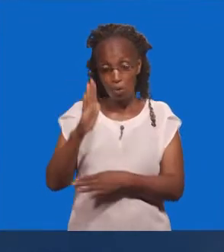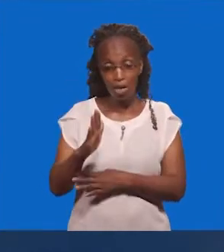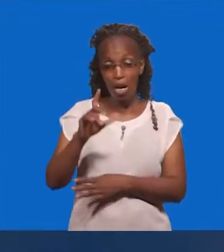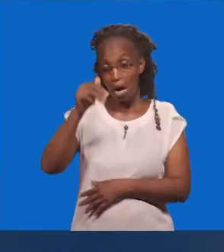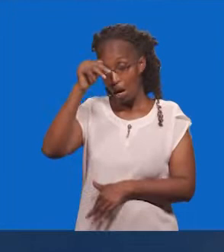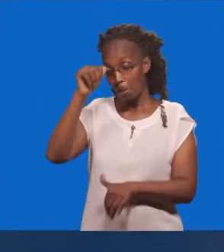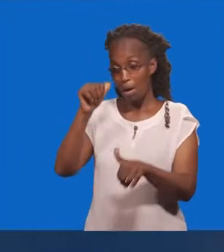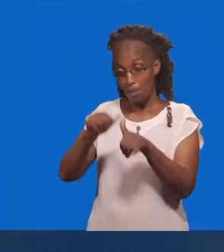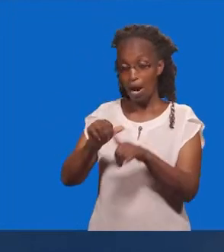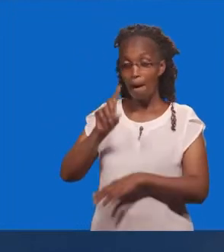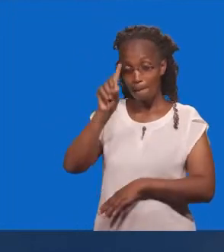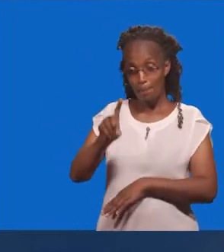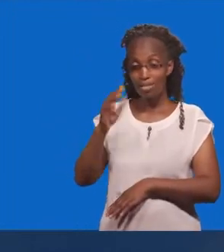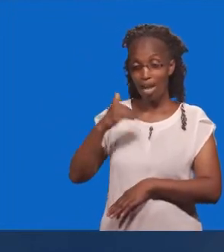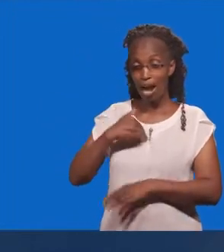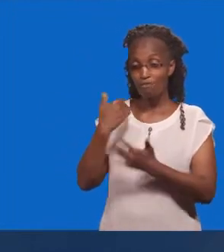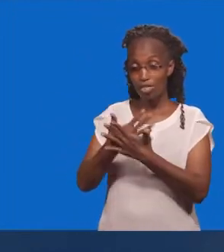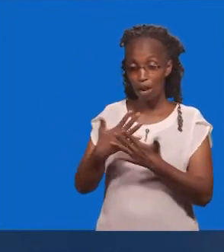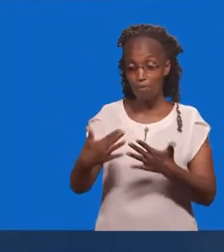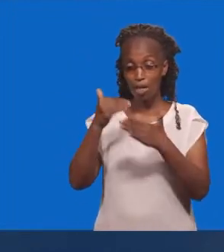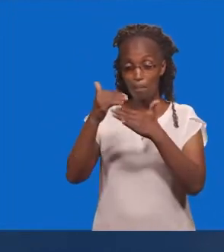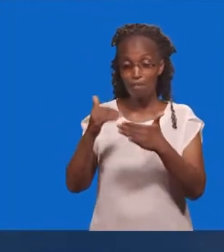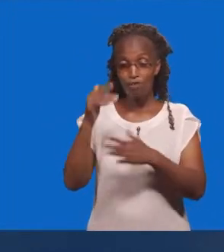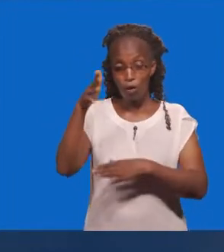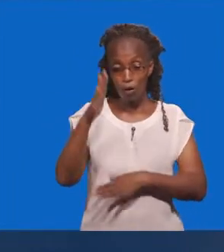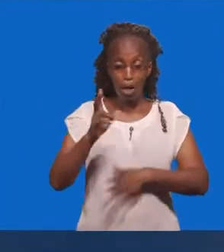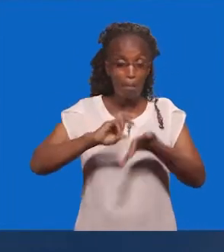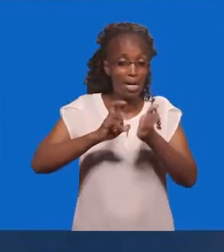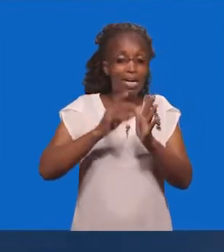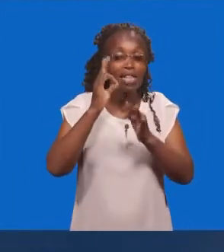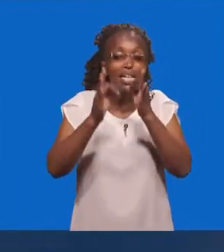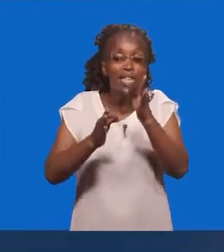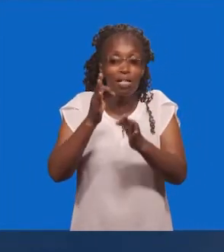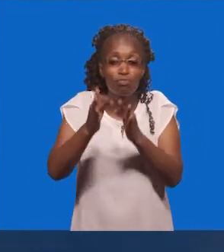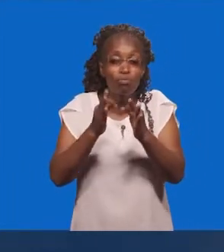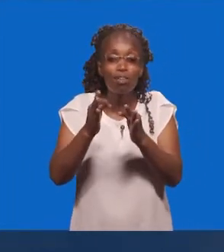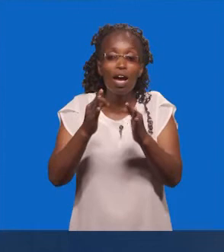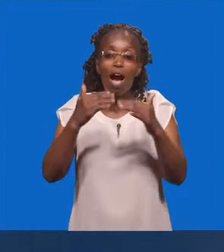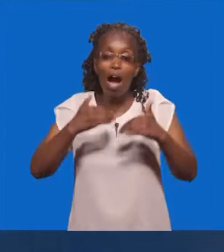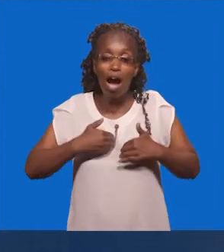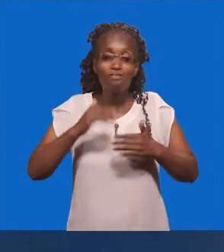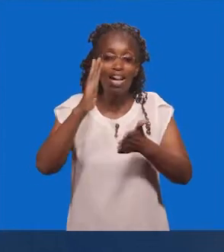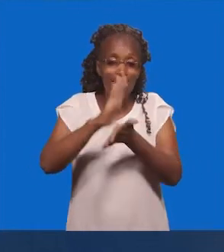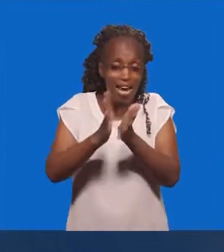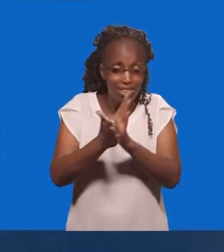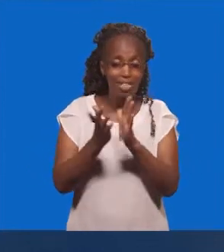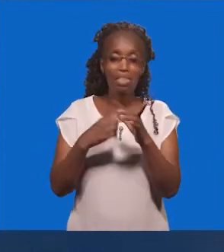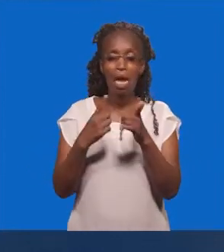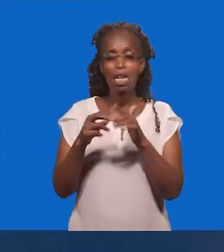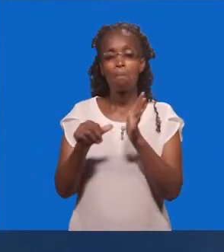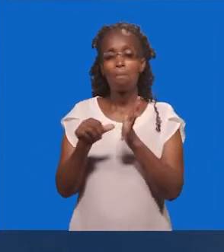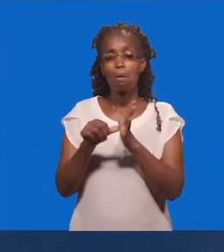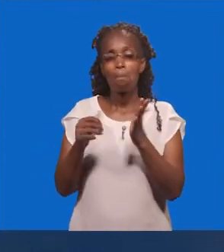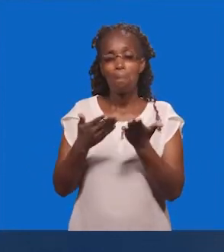Ya Kwa Na Kitu Na Kama Auna Kitu Chochote Kile Kazi Ya Mungu Unaangalia Unaona Ni Kama Kuna Kasoro